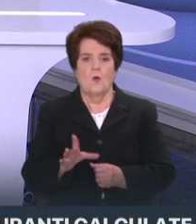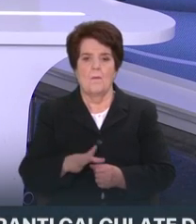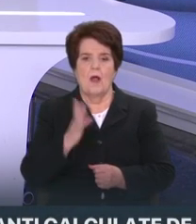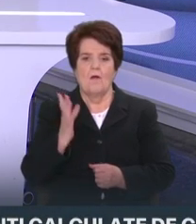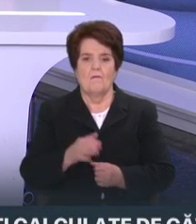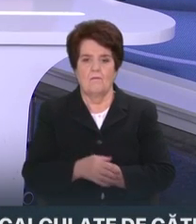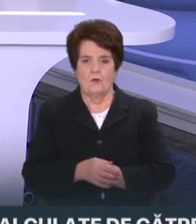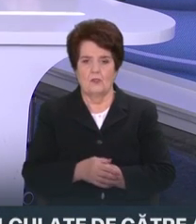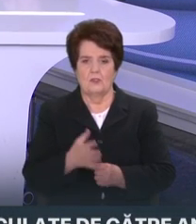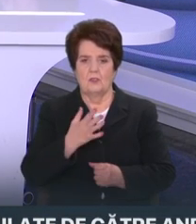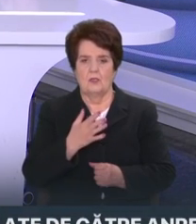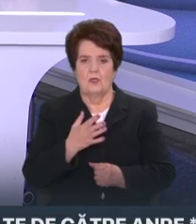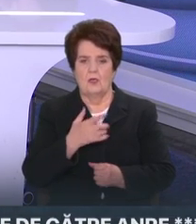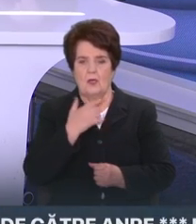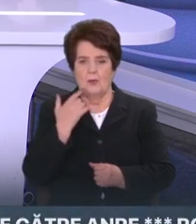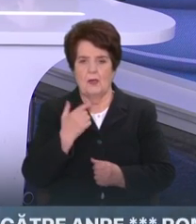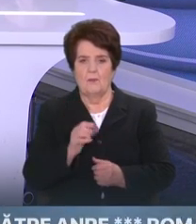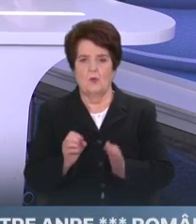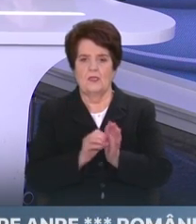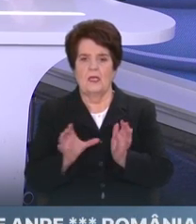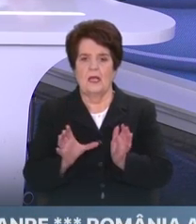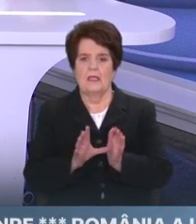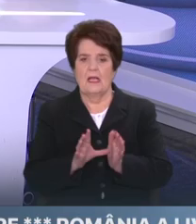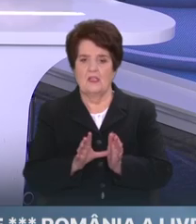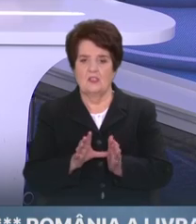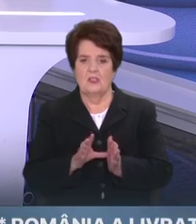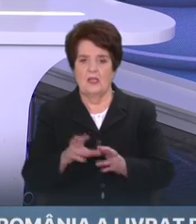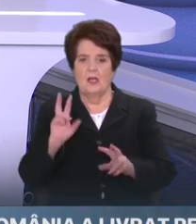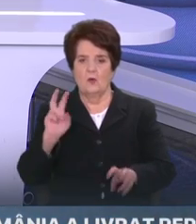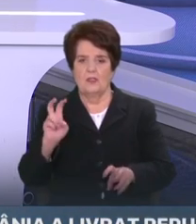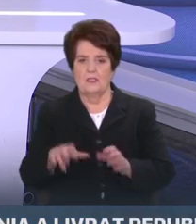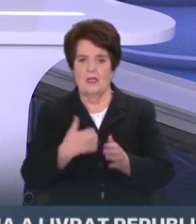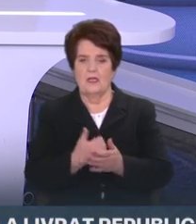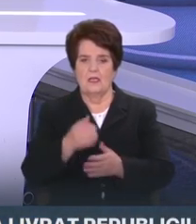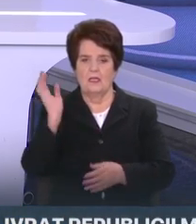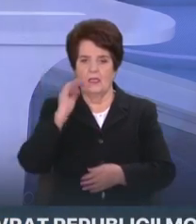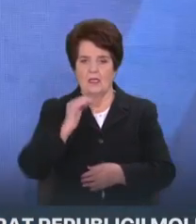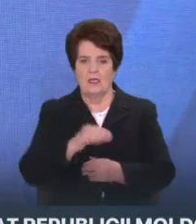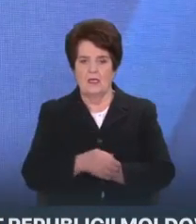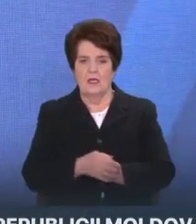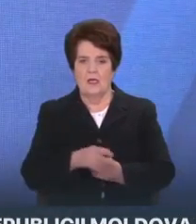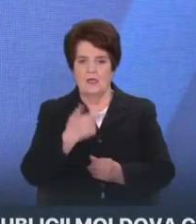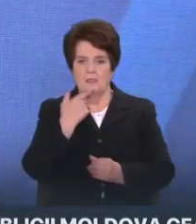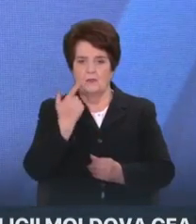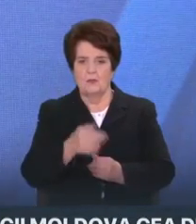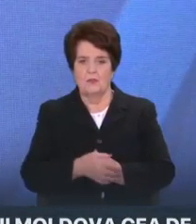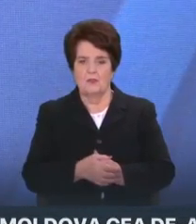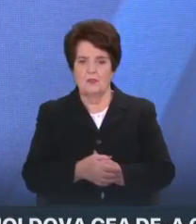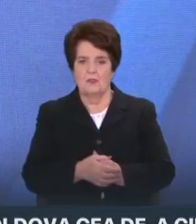să producă mai multă energie în contextul în care liderul Krasnoselski a anunțat că